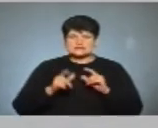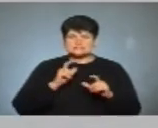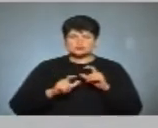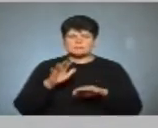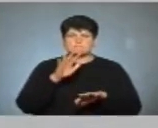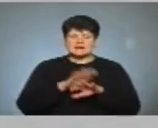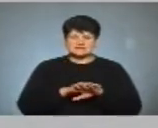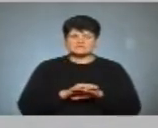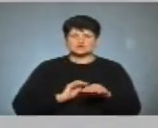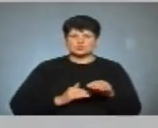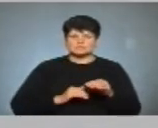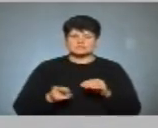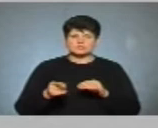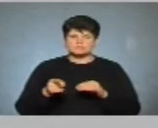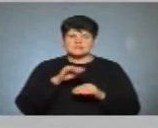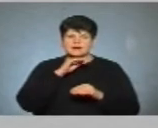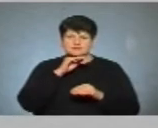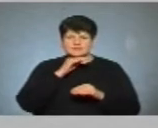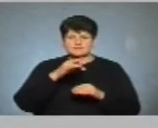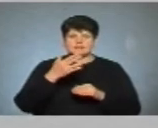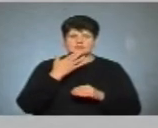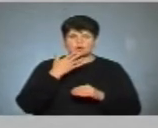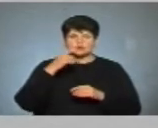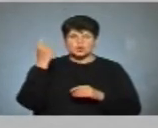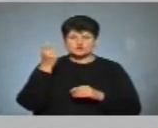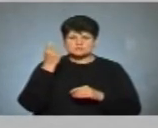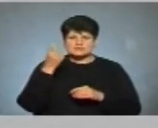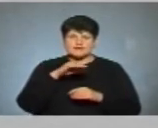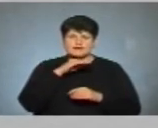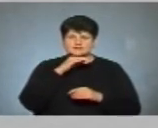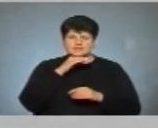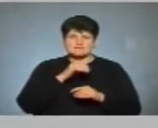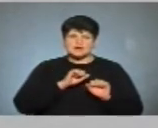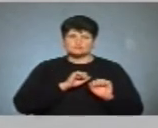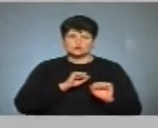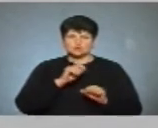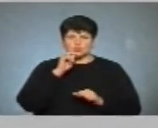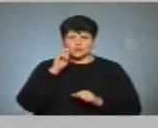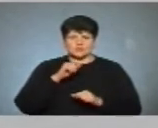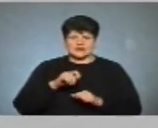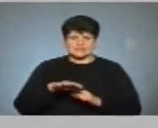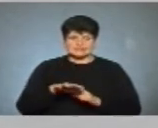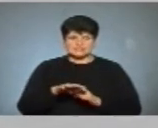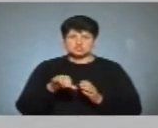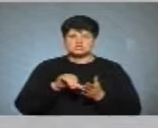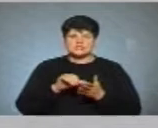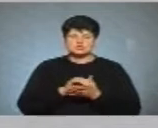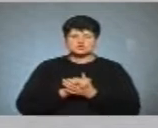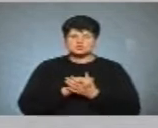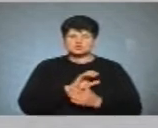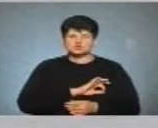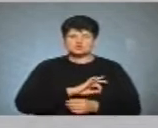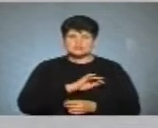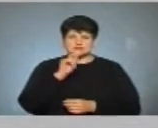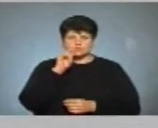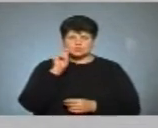банківського бізнесу Тернопільської академії народного господарства, академії адвокатури України. Член Союзу юристів